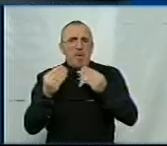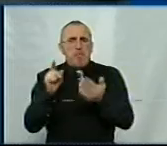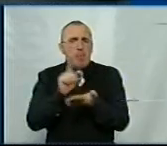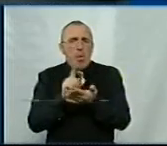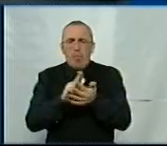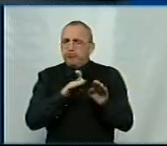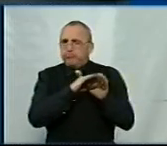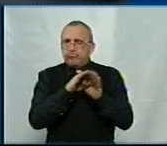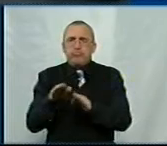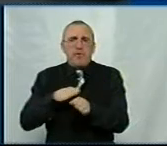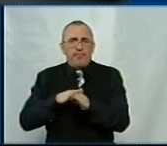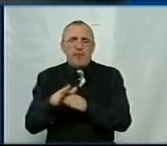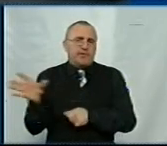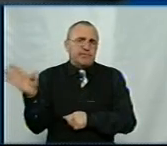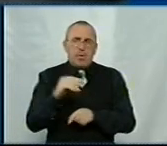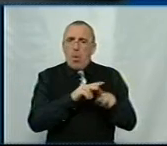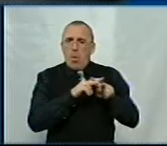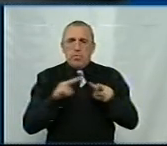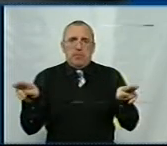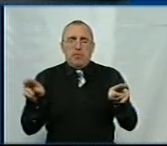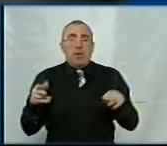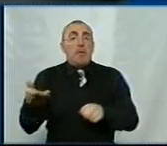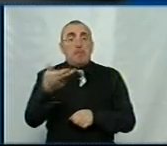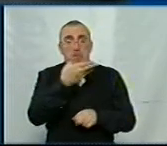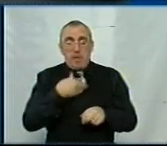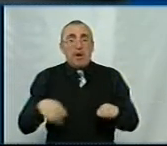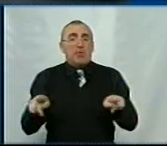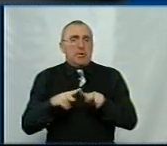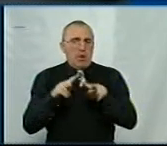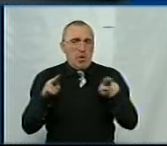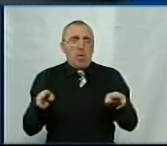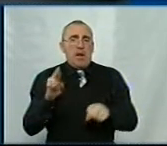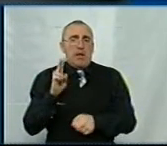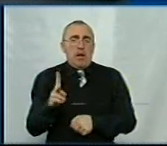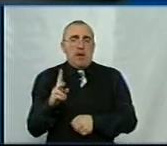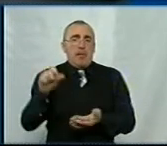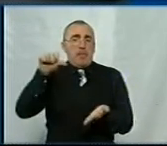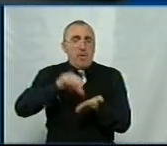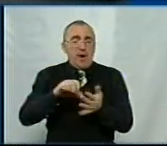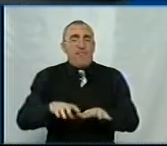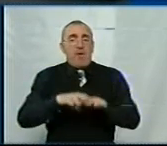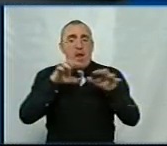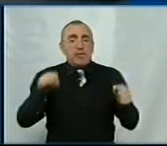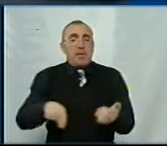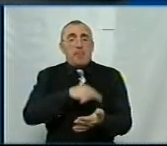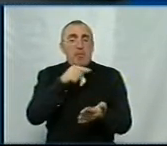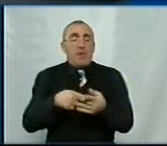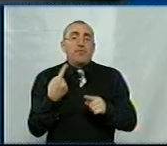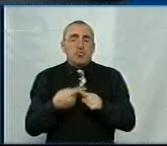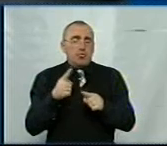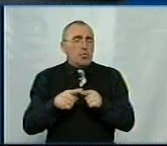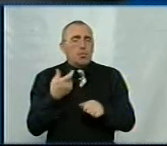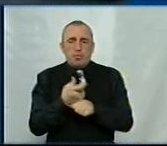повинні витримувати всі однакові. І ми також, як представники влади в місті, в цьому